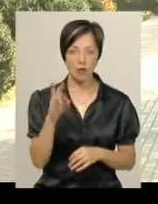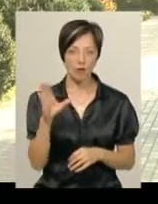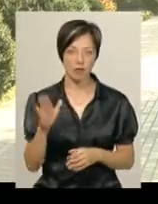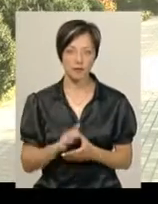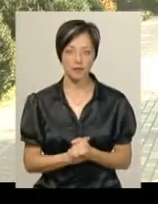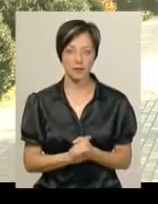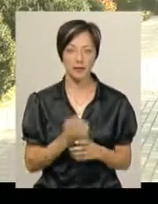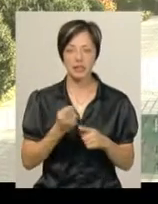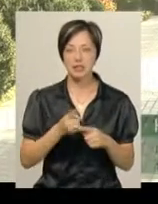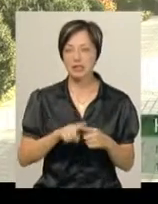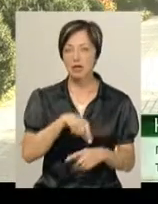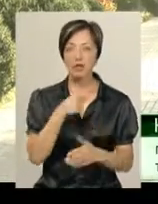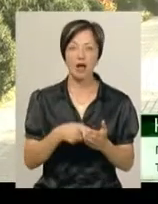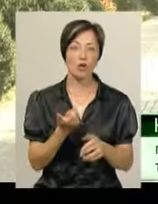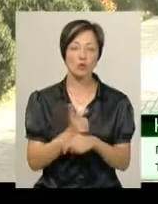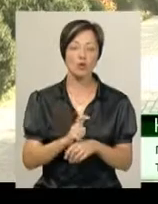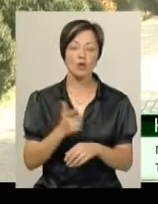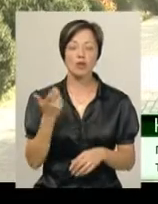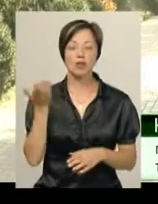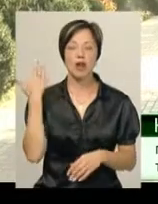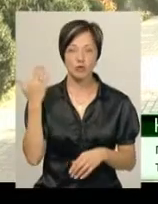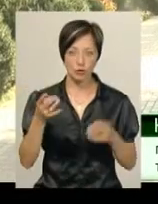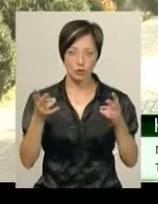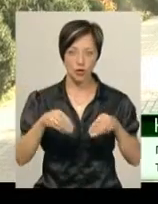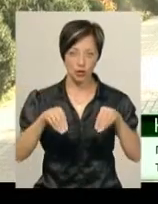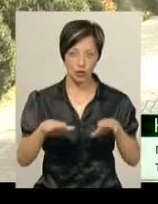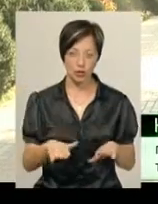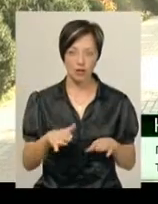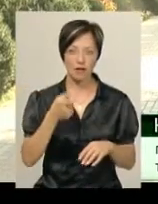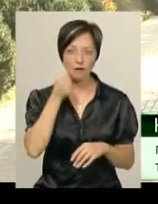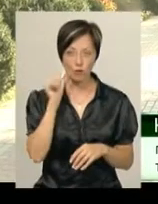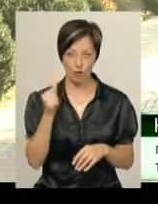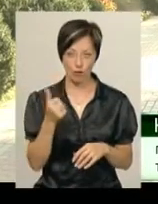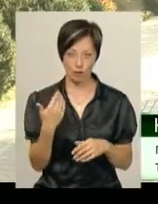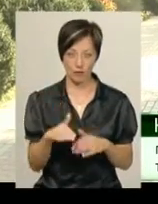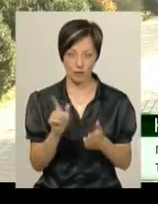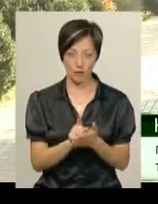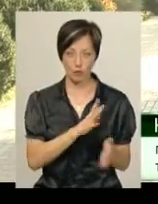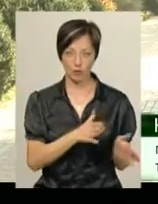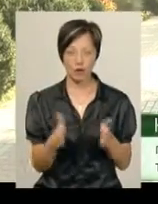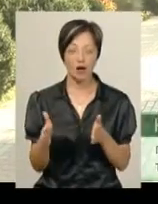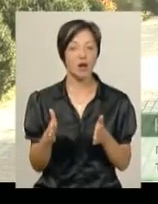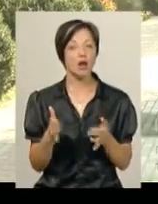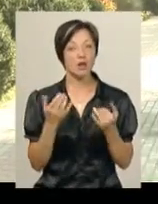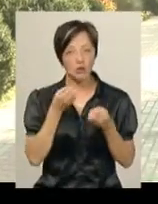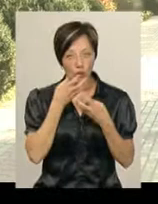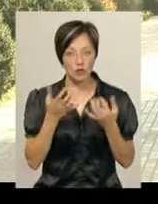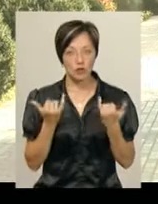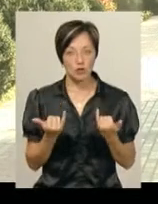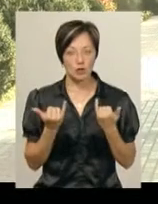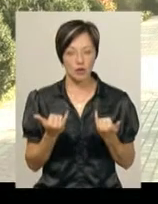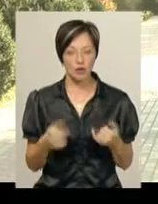питання, яке перезріло, це рішення потрібно навчора. Добре, що сьогодні